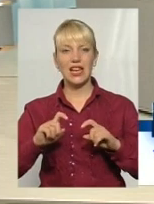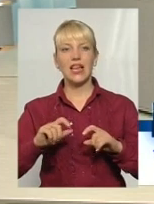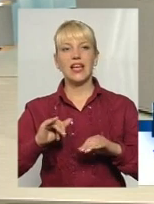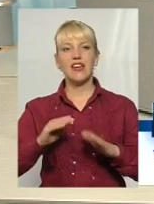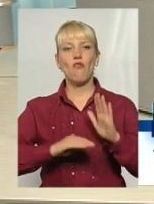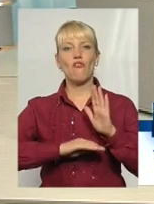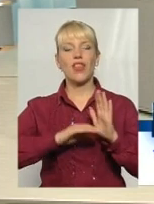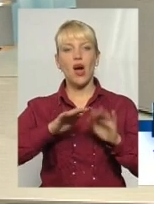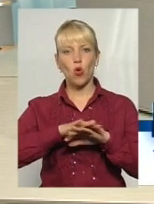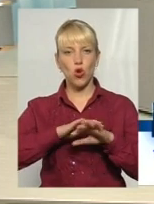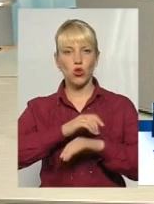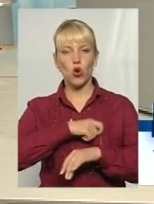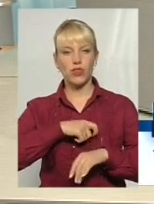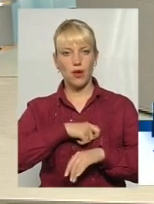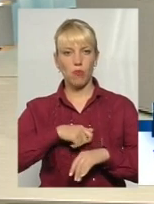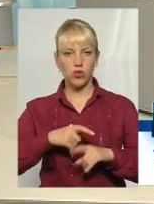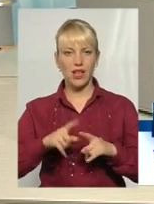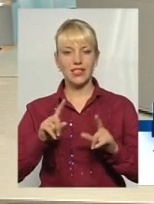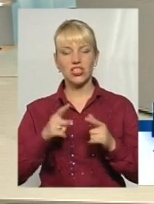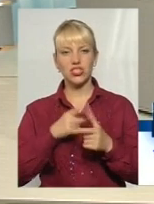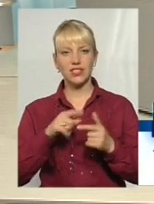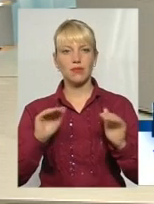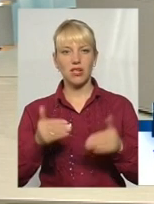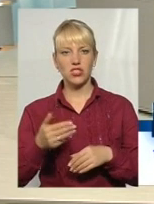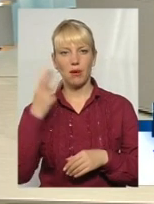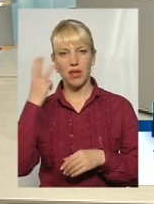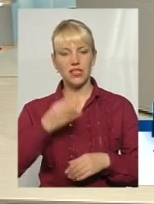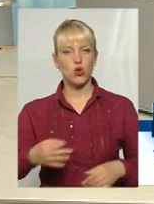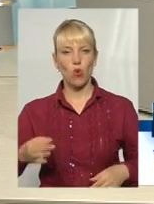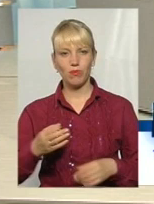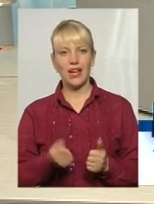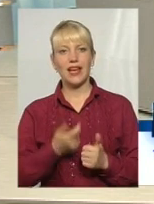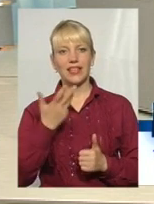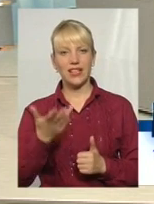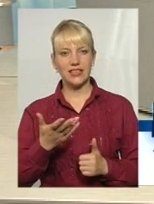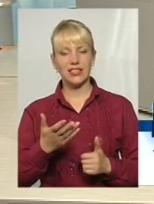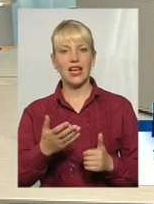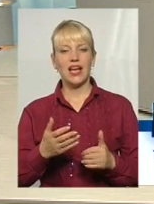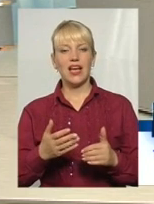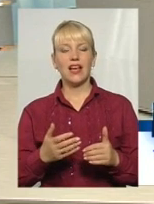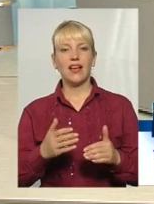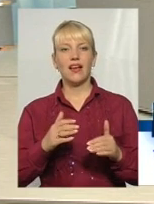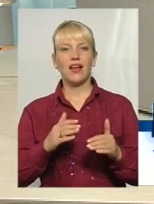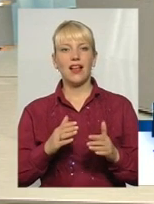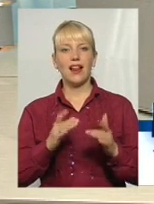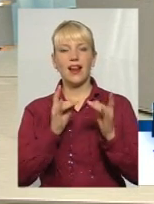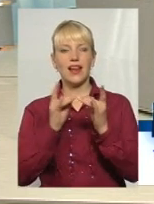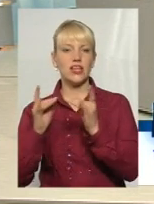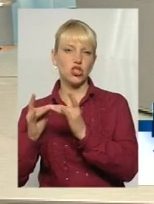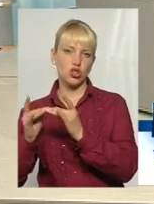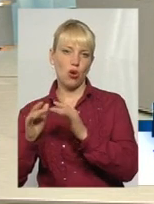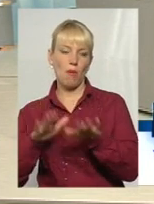народного депутата. Чи зменшиться в Хмельницькій області кількість ліжкомістів? Чи зменшиться кількість